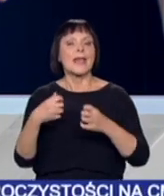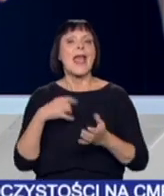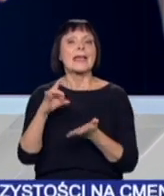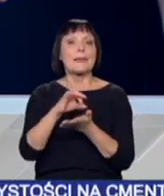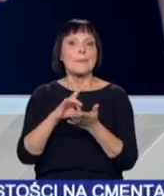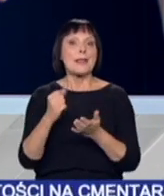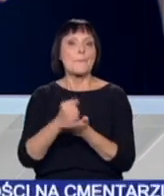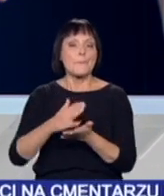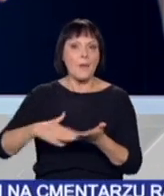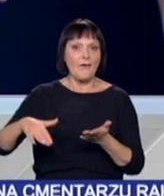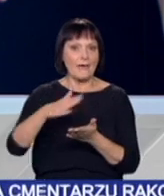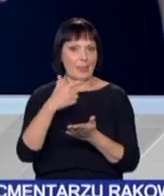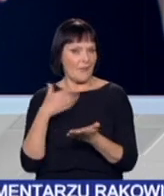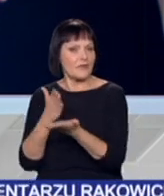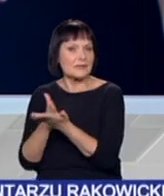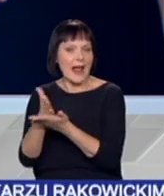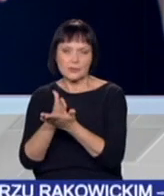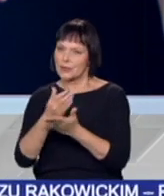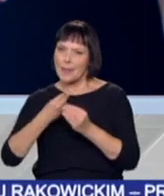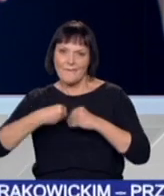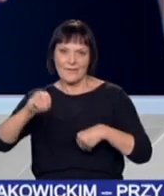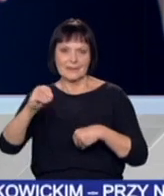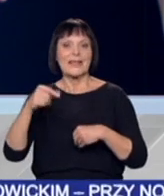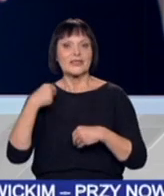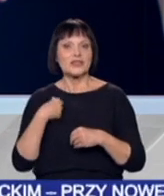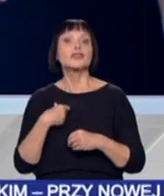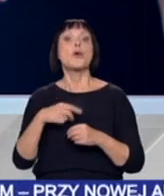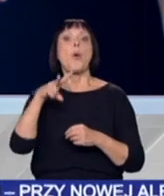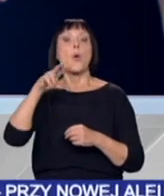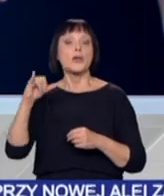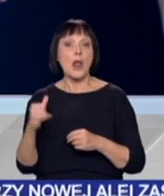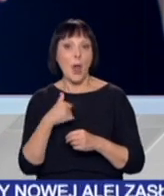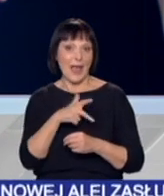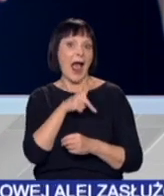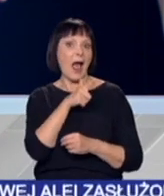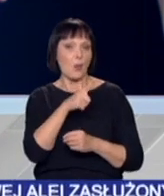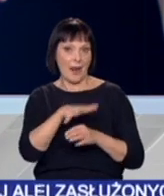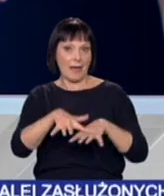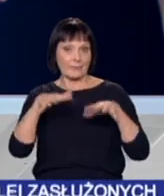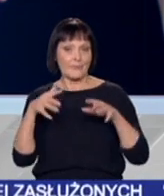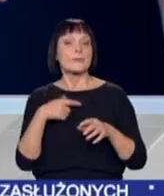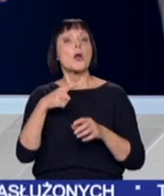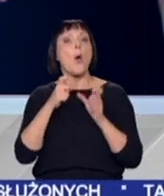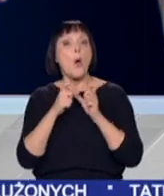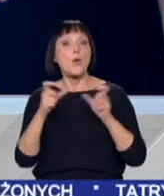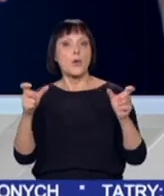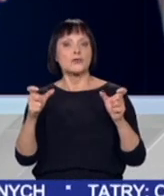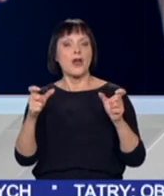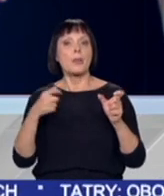powiaty najbardziej zasłużonym. Dziś w Auli i Kolegium Nowym Uniwersytetu Jagiellońskiego ogłoszono też